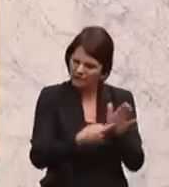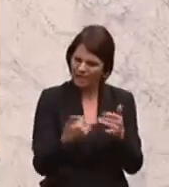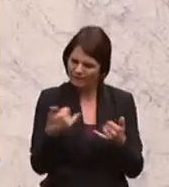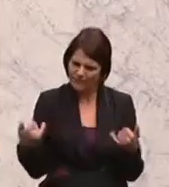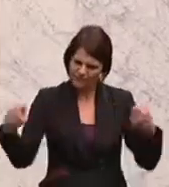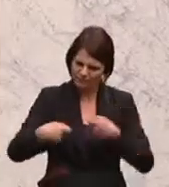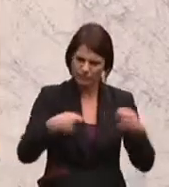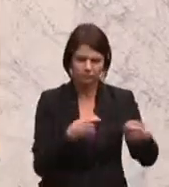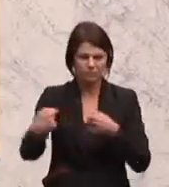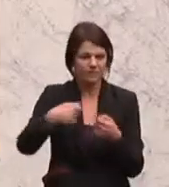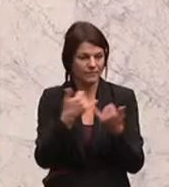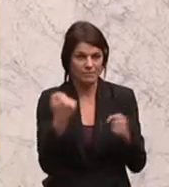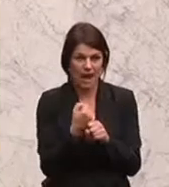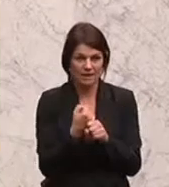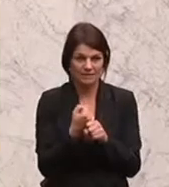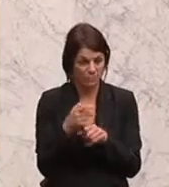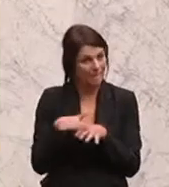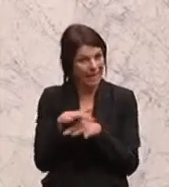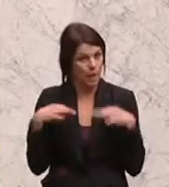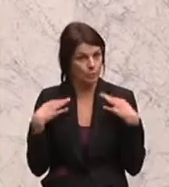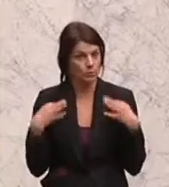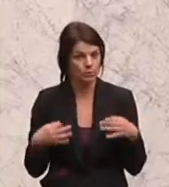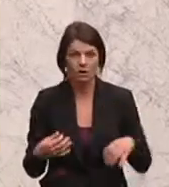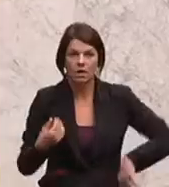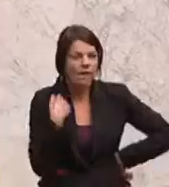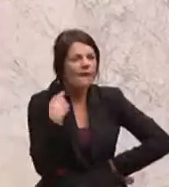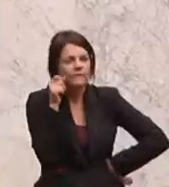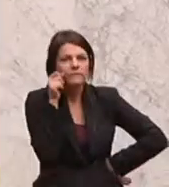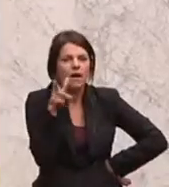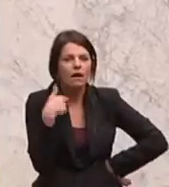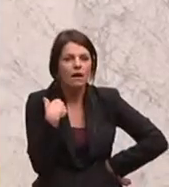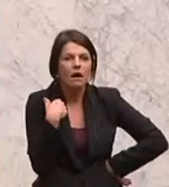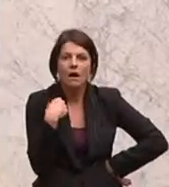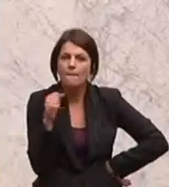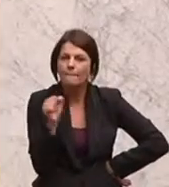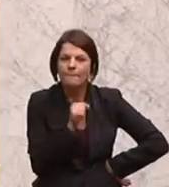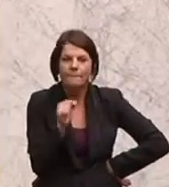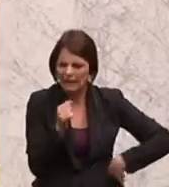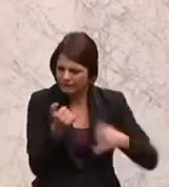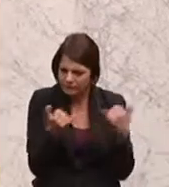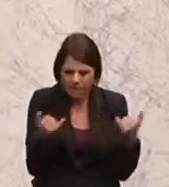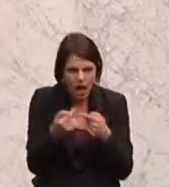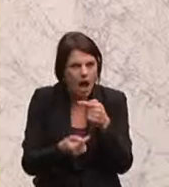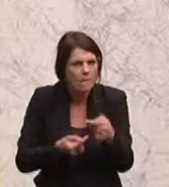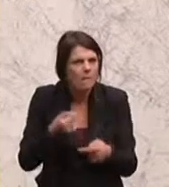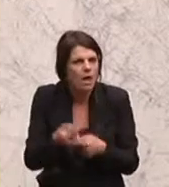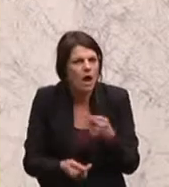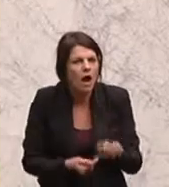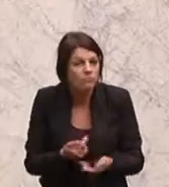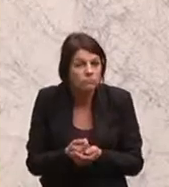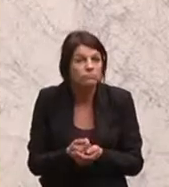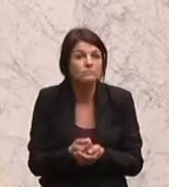erklärt im Gesundheitswesen. Ich war total fasziniert, wie das Ganze vor sich geht, wie das läuft.